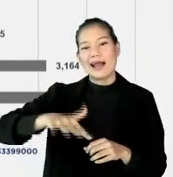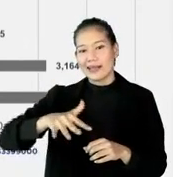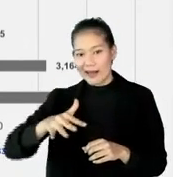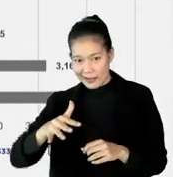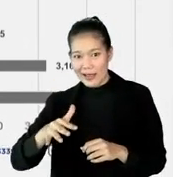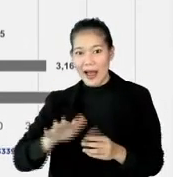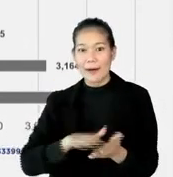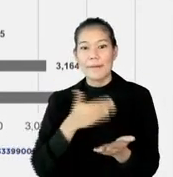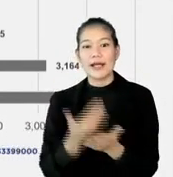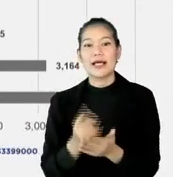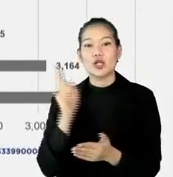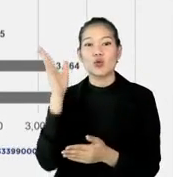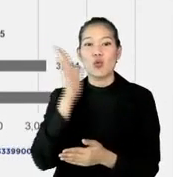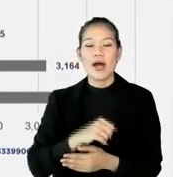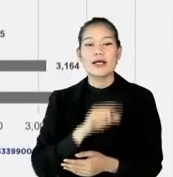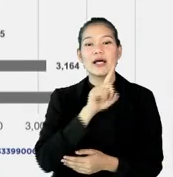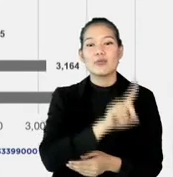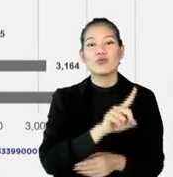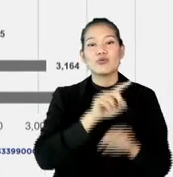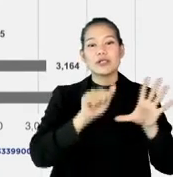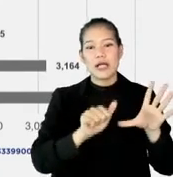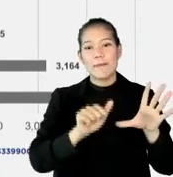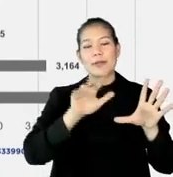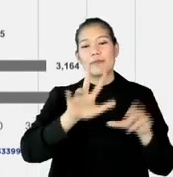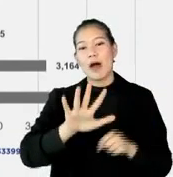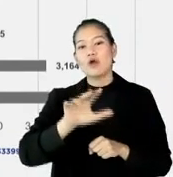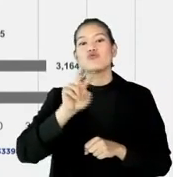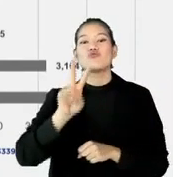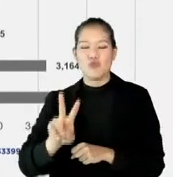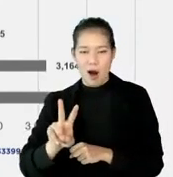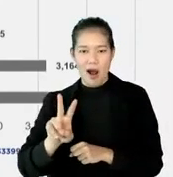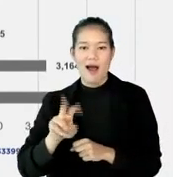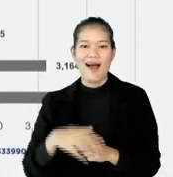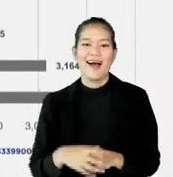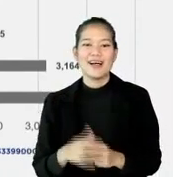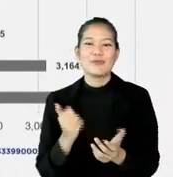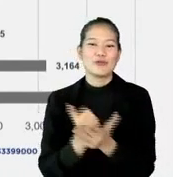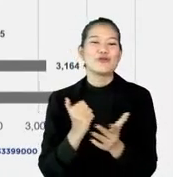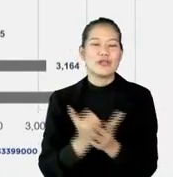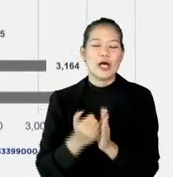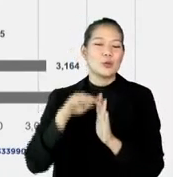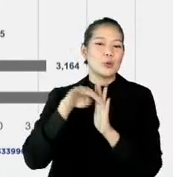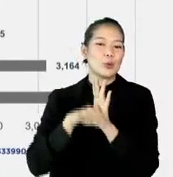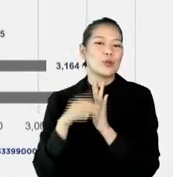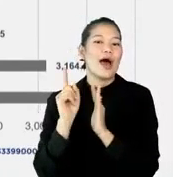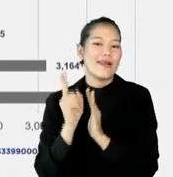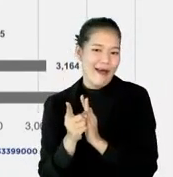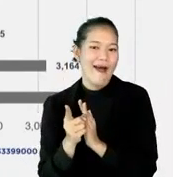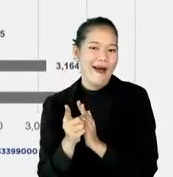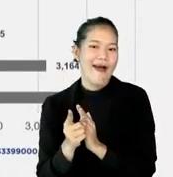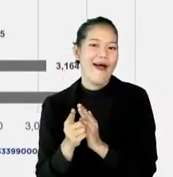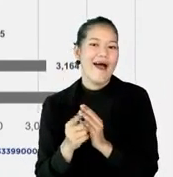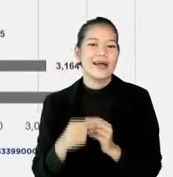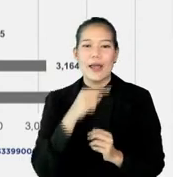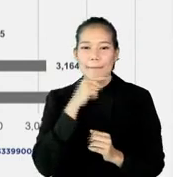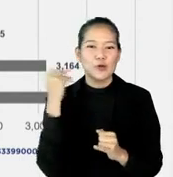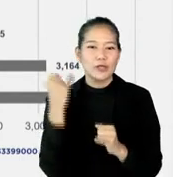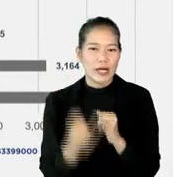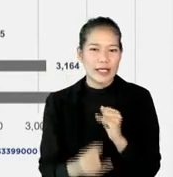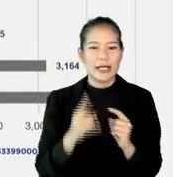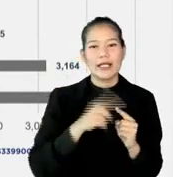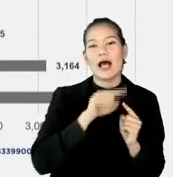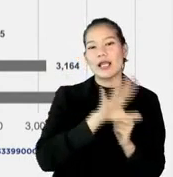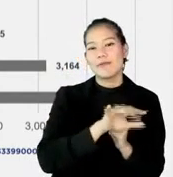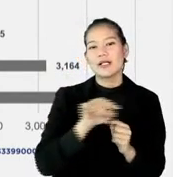-rata angka kematian harian di angka 1.652. Jadi trennya sudah mulai ada penurunan di pekan terakhir yang kita lihat